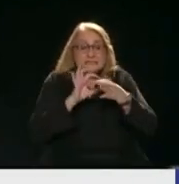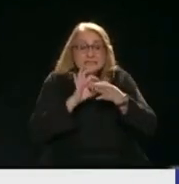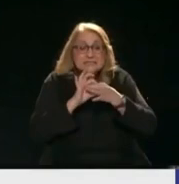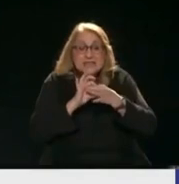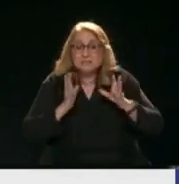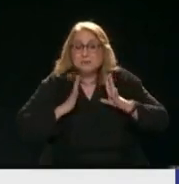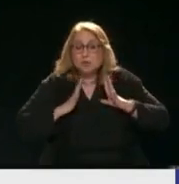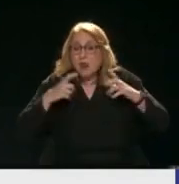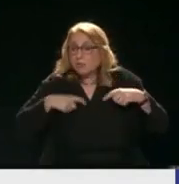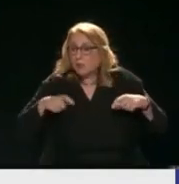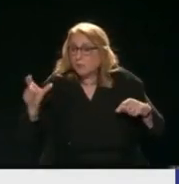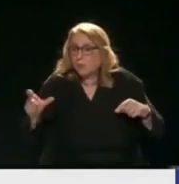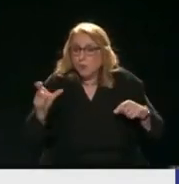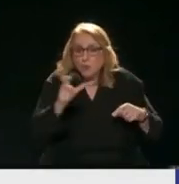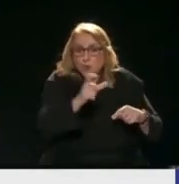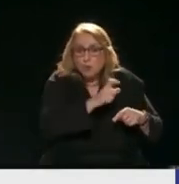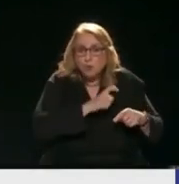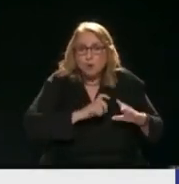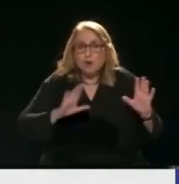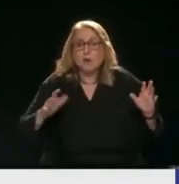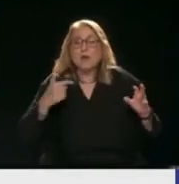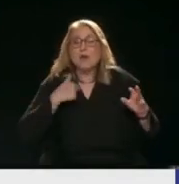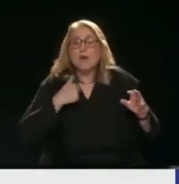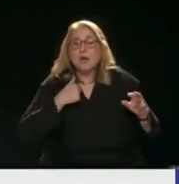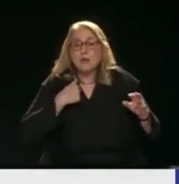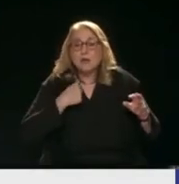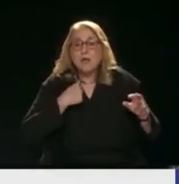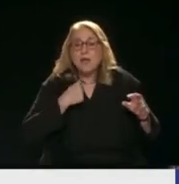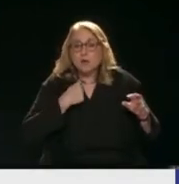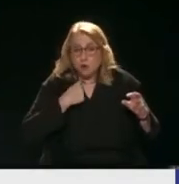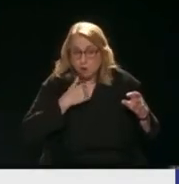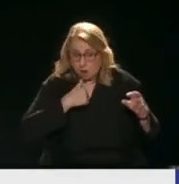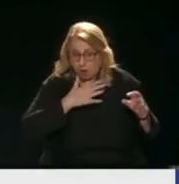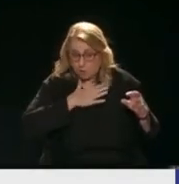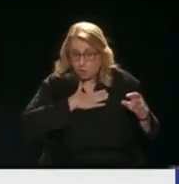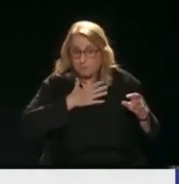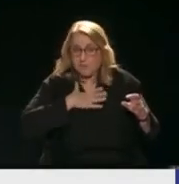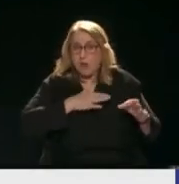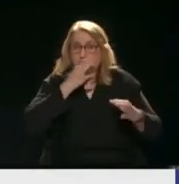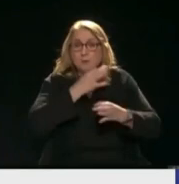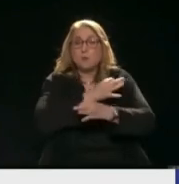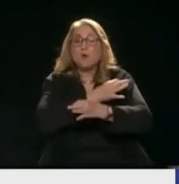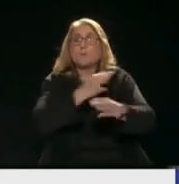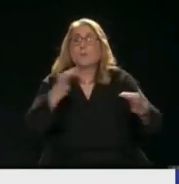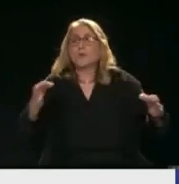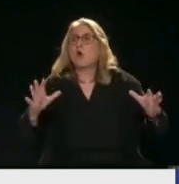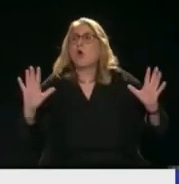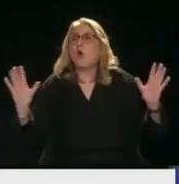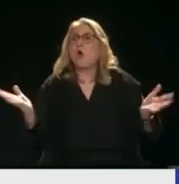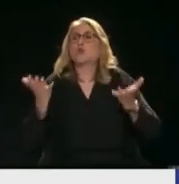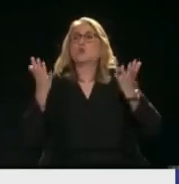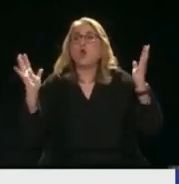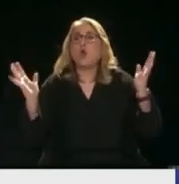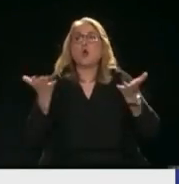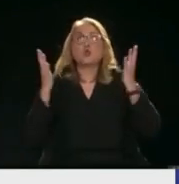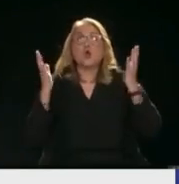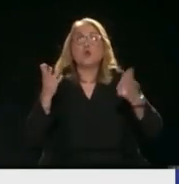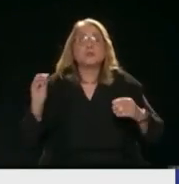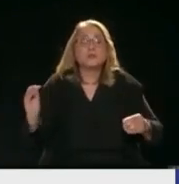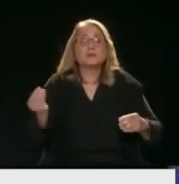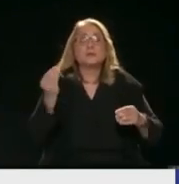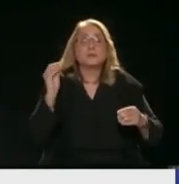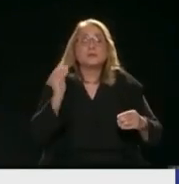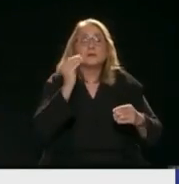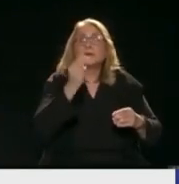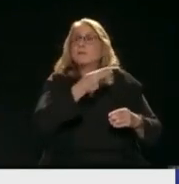ύπαρξής μας Δηλαδή Πραγματικά έχω πει και το μήνυμα Είμαι απέναντι Είμαι απέναντι Σε οτιδήποτε Είναι απέναντι